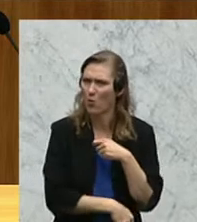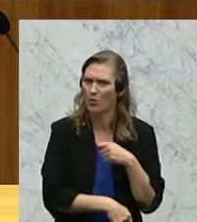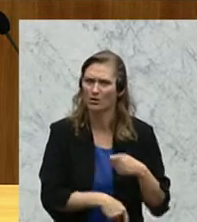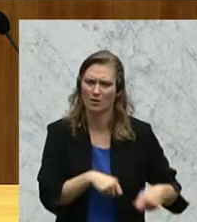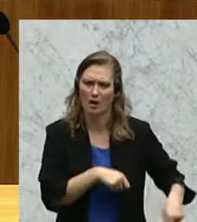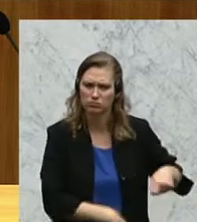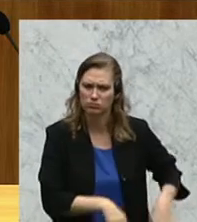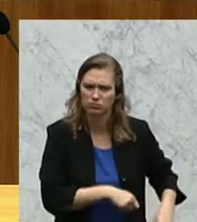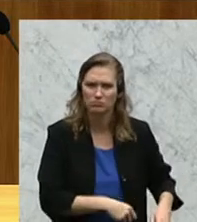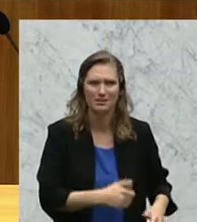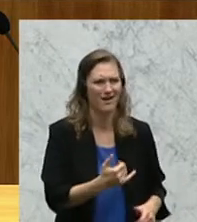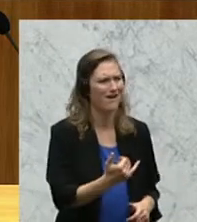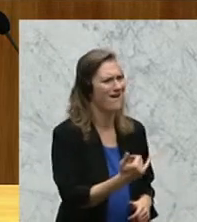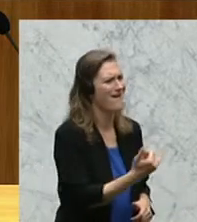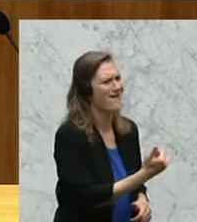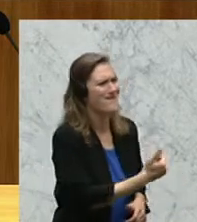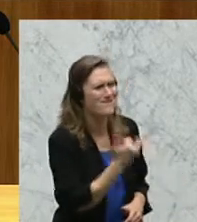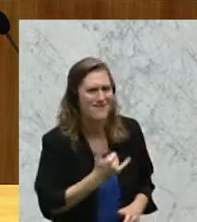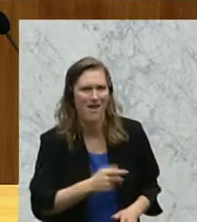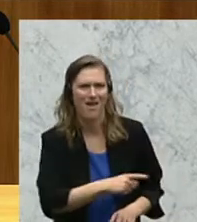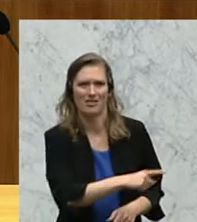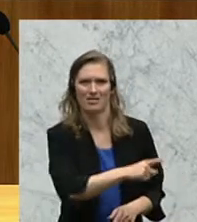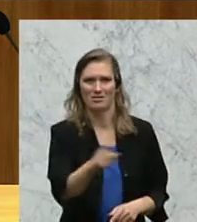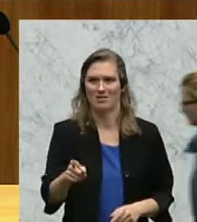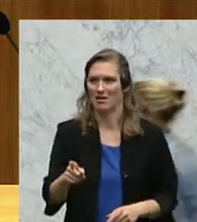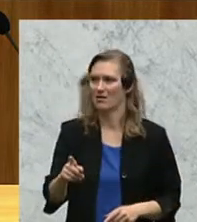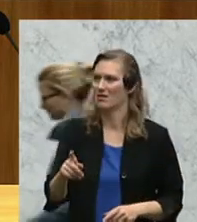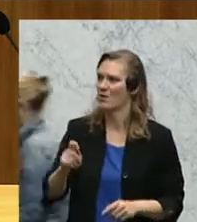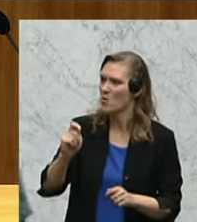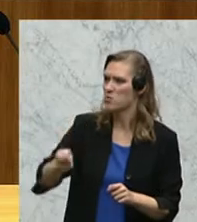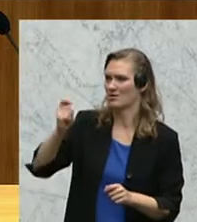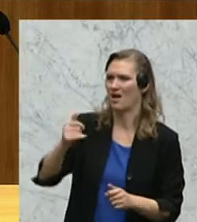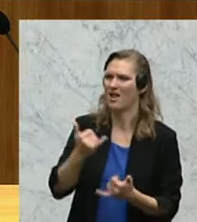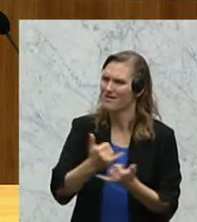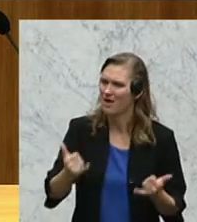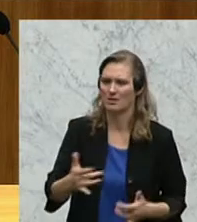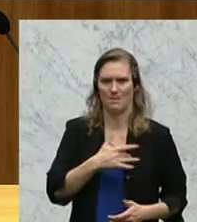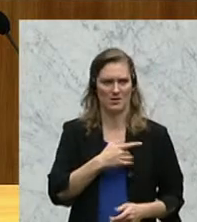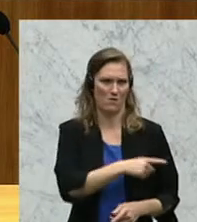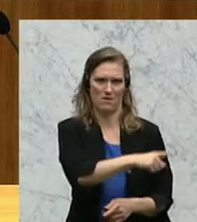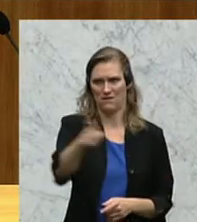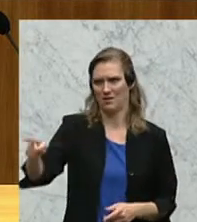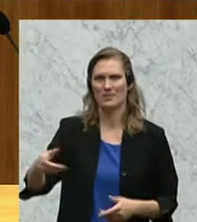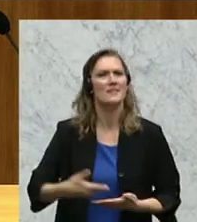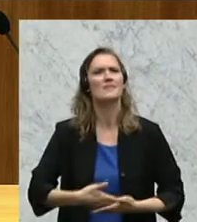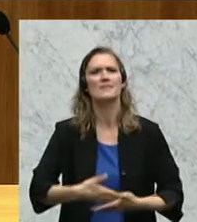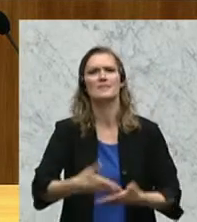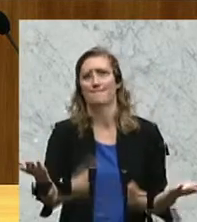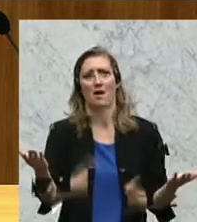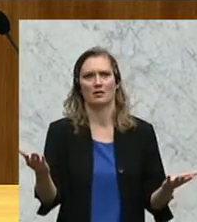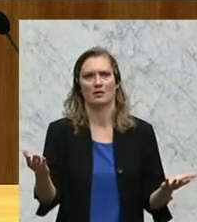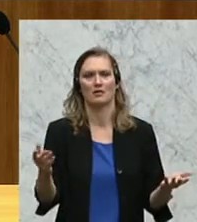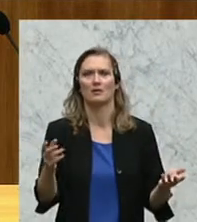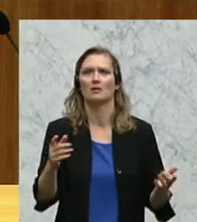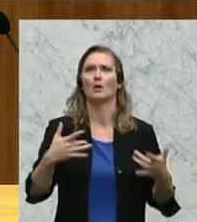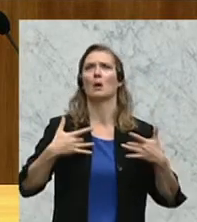was ich jedem hier herinnen unterstelle, dass jeder es verurteilt und dass niemand hier herinnen mit Korruption zu